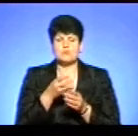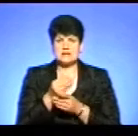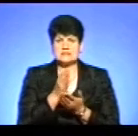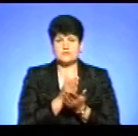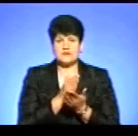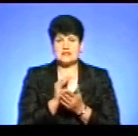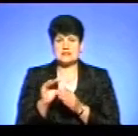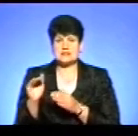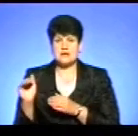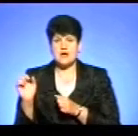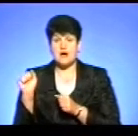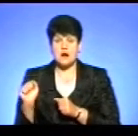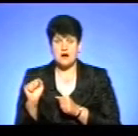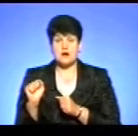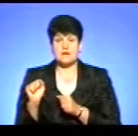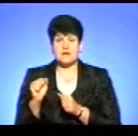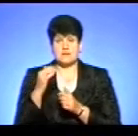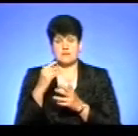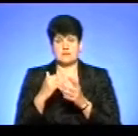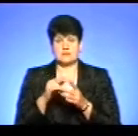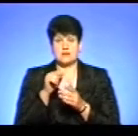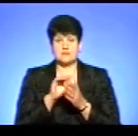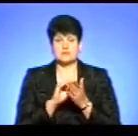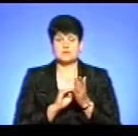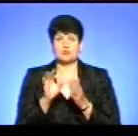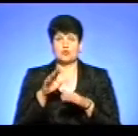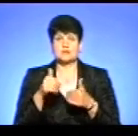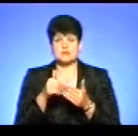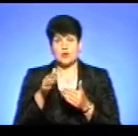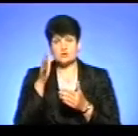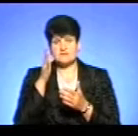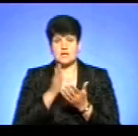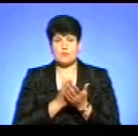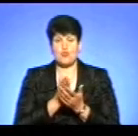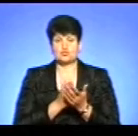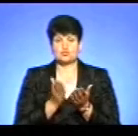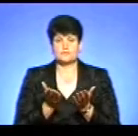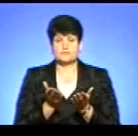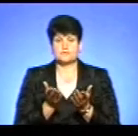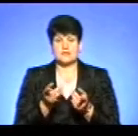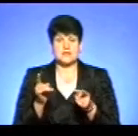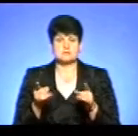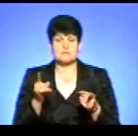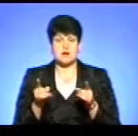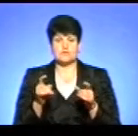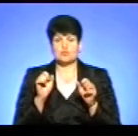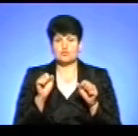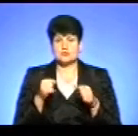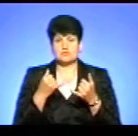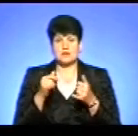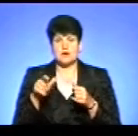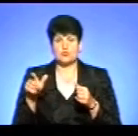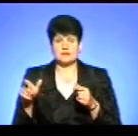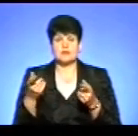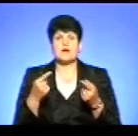перебування дітей, а в самому наказі йдеться про надання освітніх послуг. Тобто, насправді, можливо, для людини